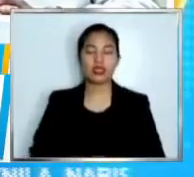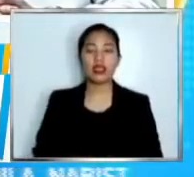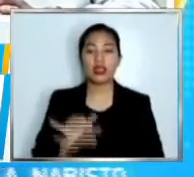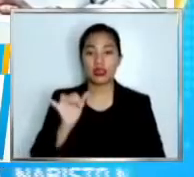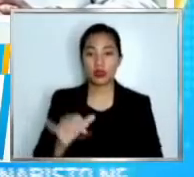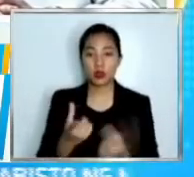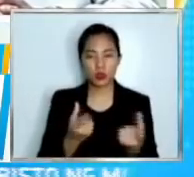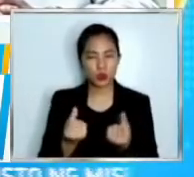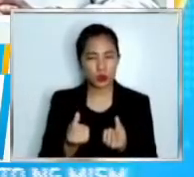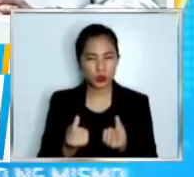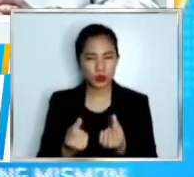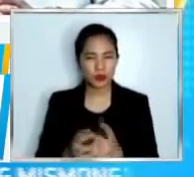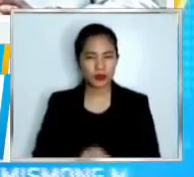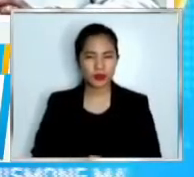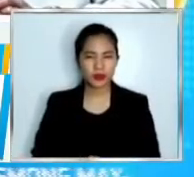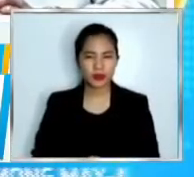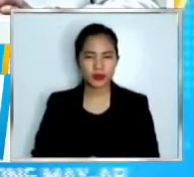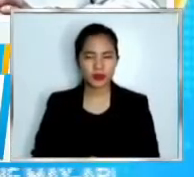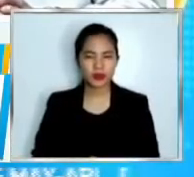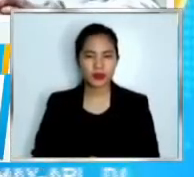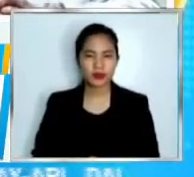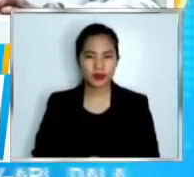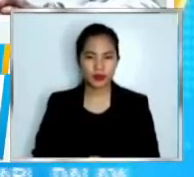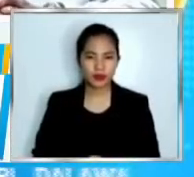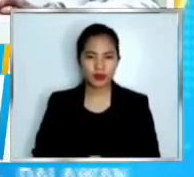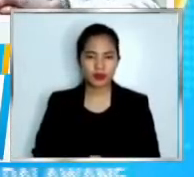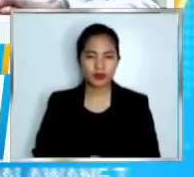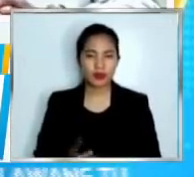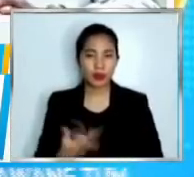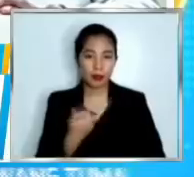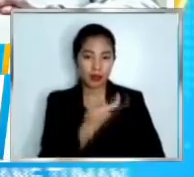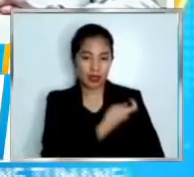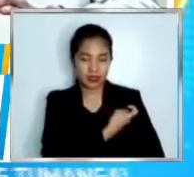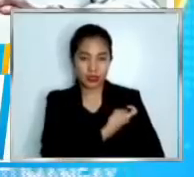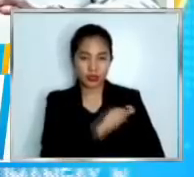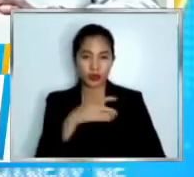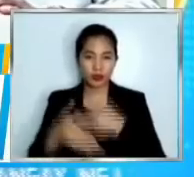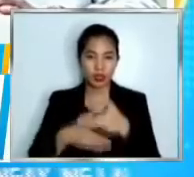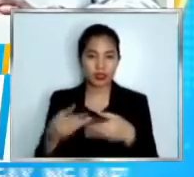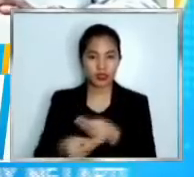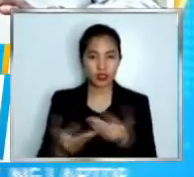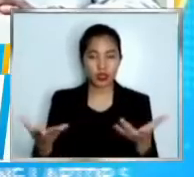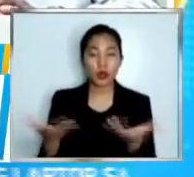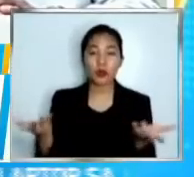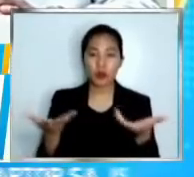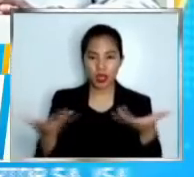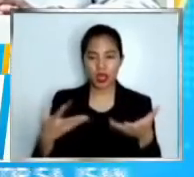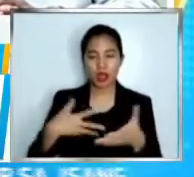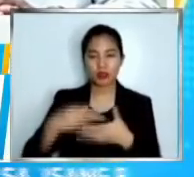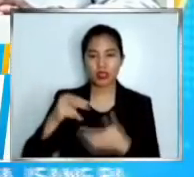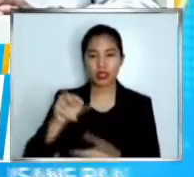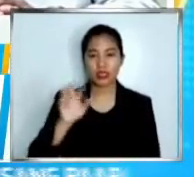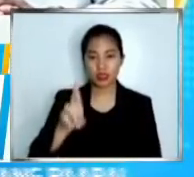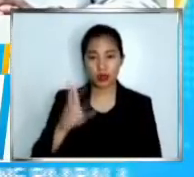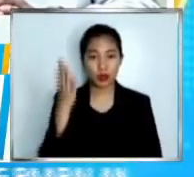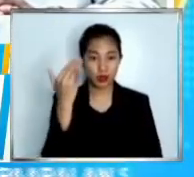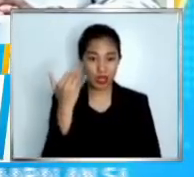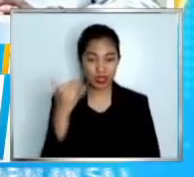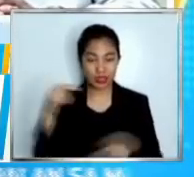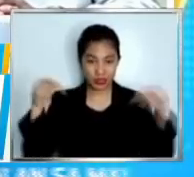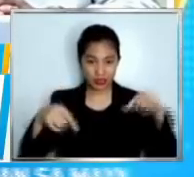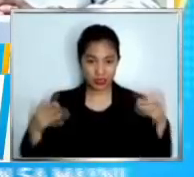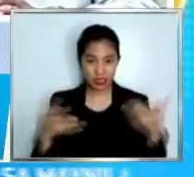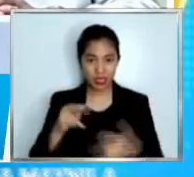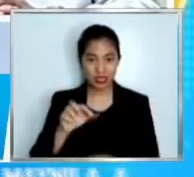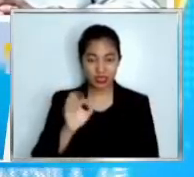malakihan bakunahan, massing vaccination rollout outside of NCR. Kasi NCR naman, sa first dose pa